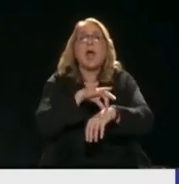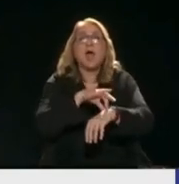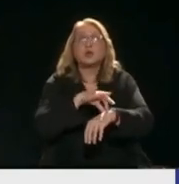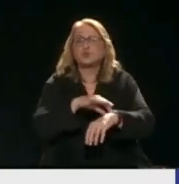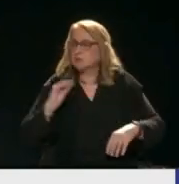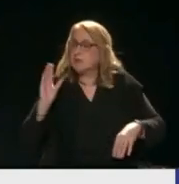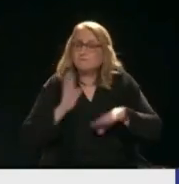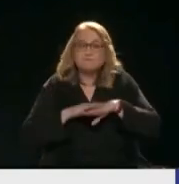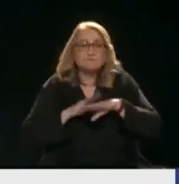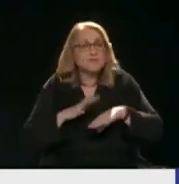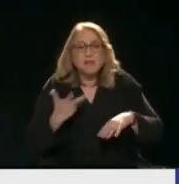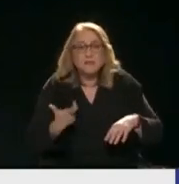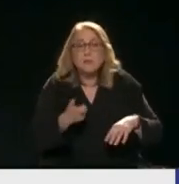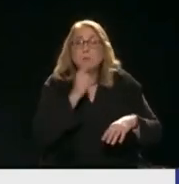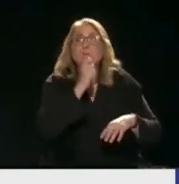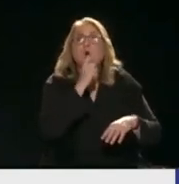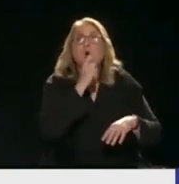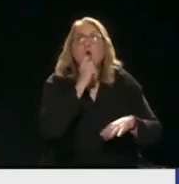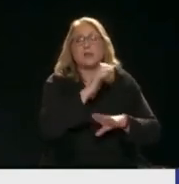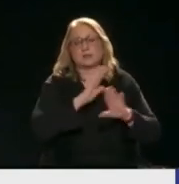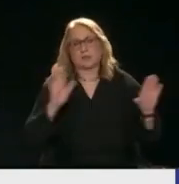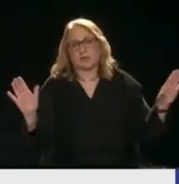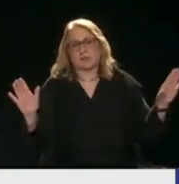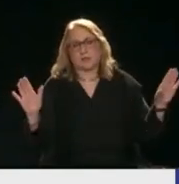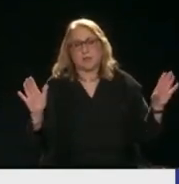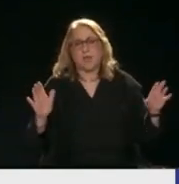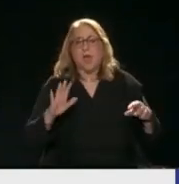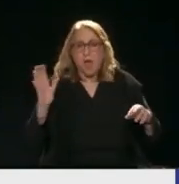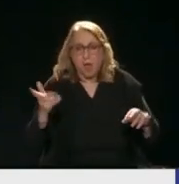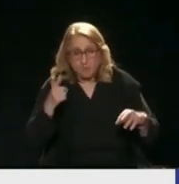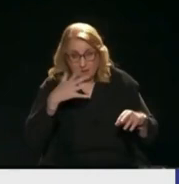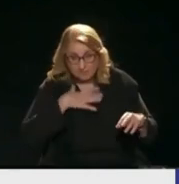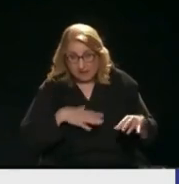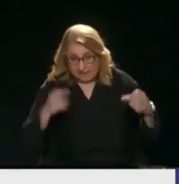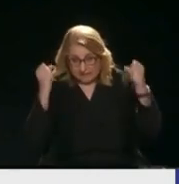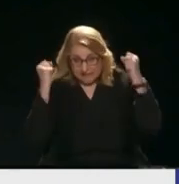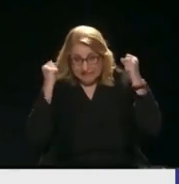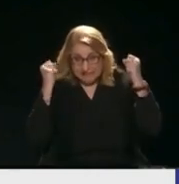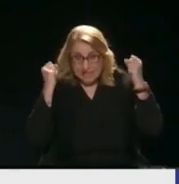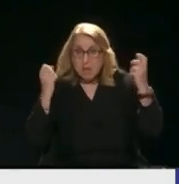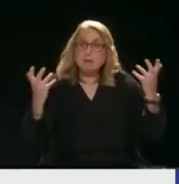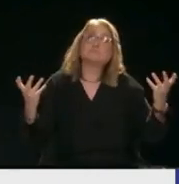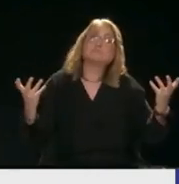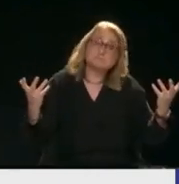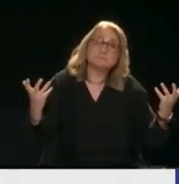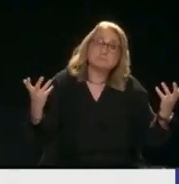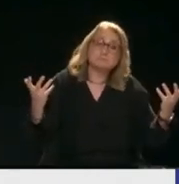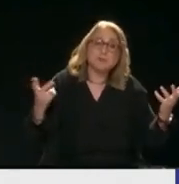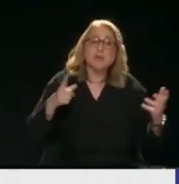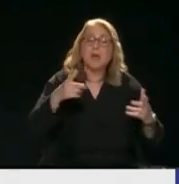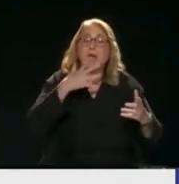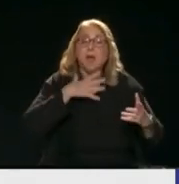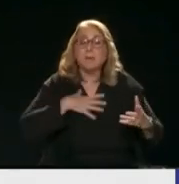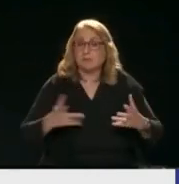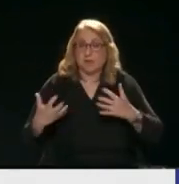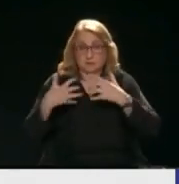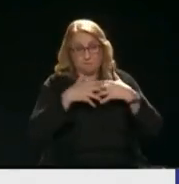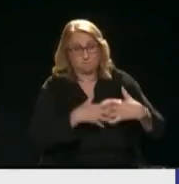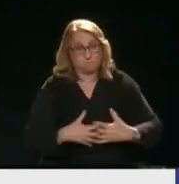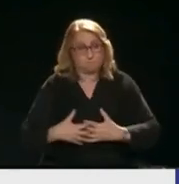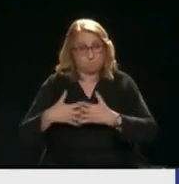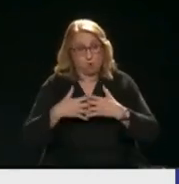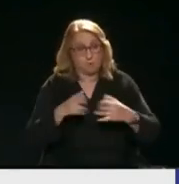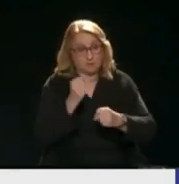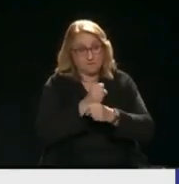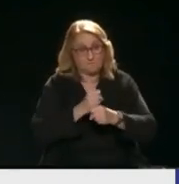την πολιτική Άρα μιλάμε για υγεία Αν θέλετε να έχω βιομηχανίες Για να παραχτούν φάρμακα Τα οποία